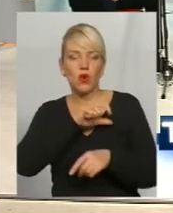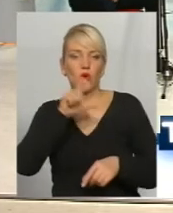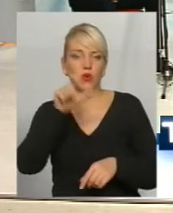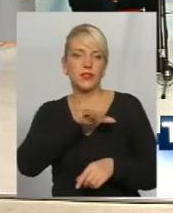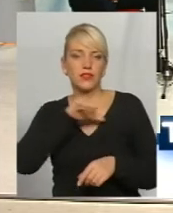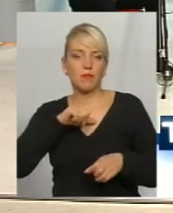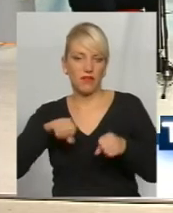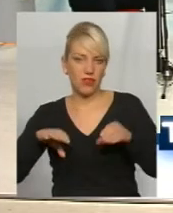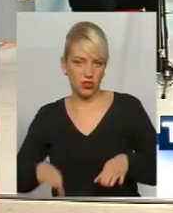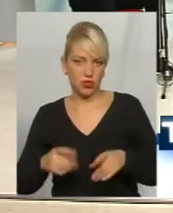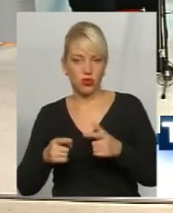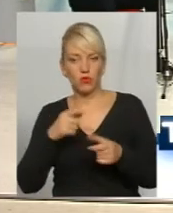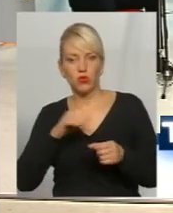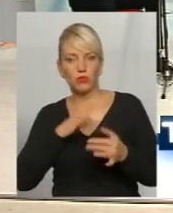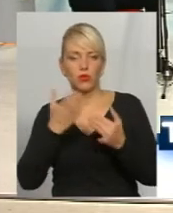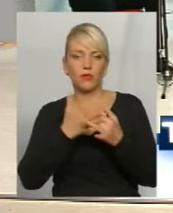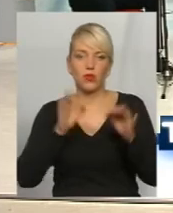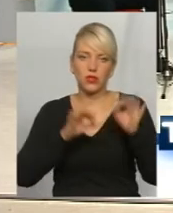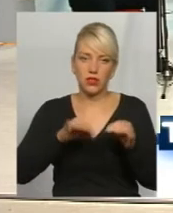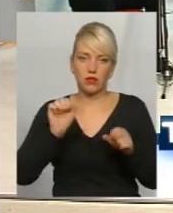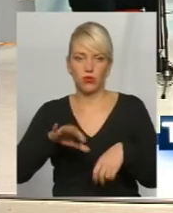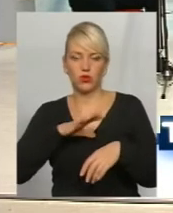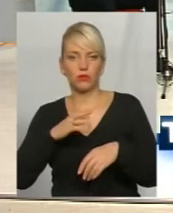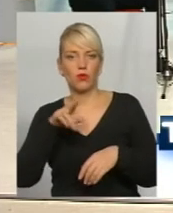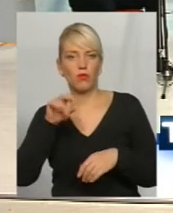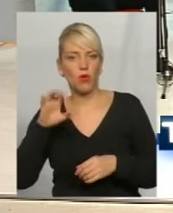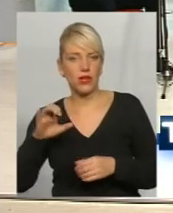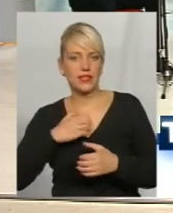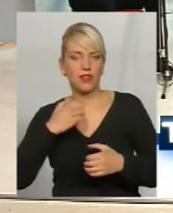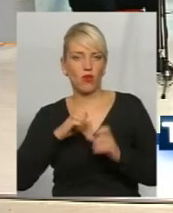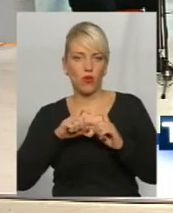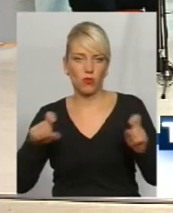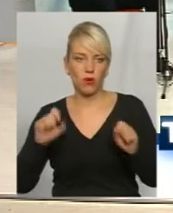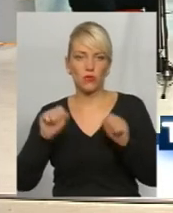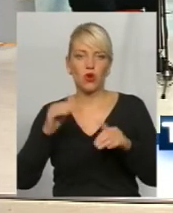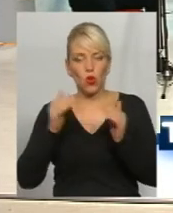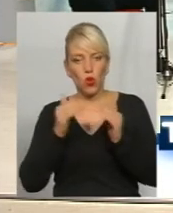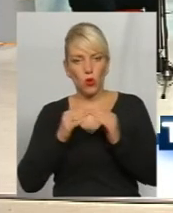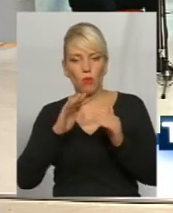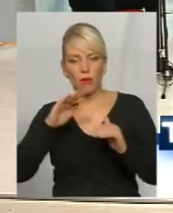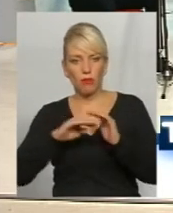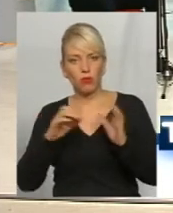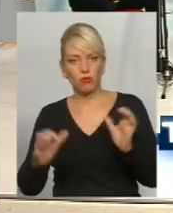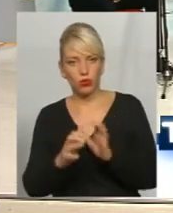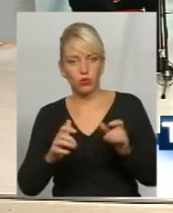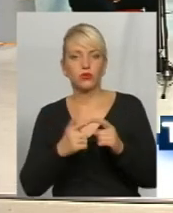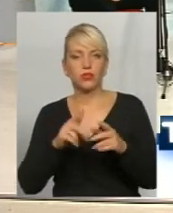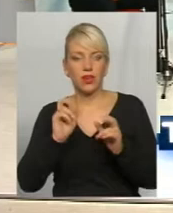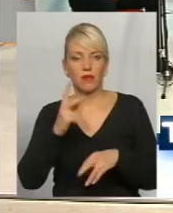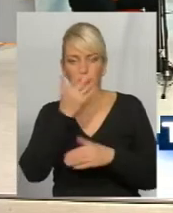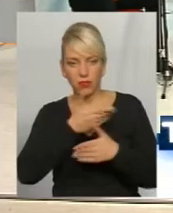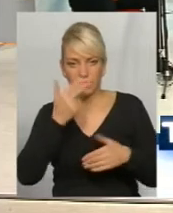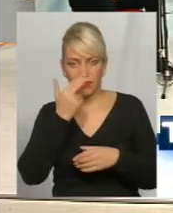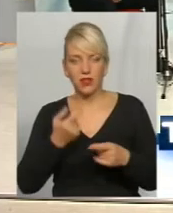бути якийсь депозит. Можливо, якась нерухомість, можливо, полість страхової компанії. Ми, можливо, вдома під подушкою, як ми звикли. Це має бути. Але